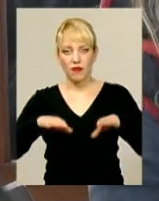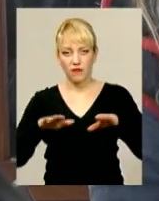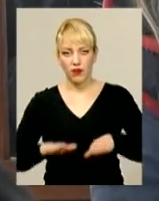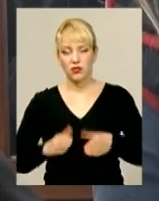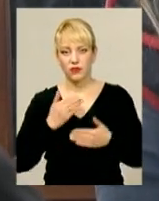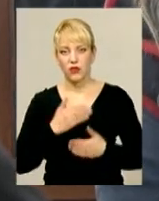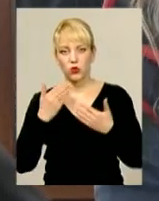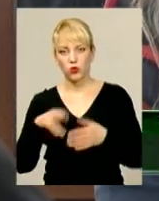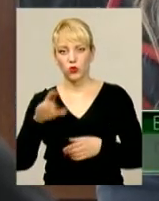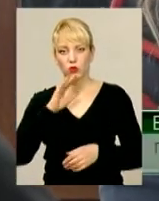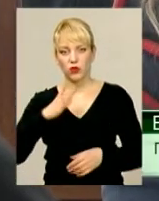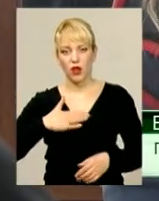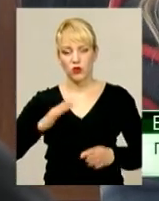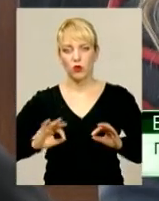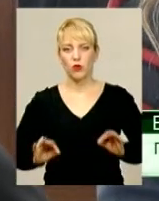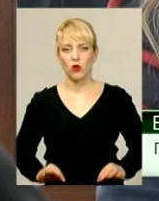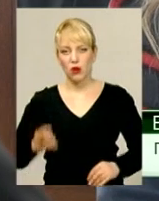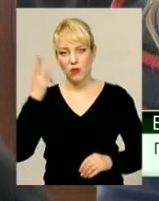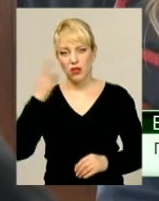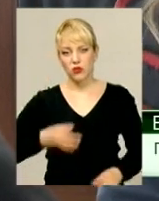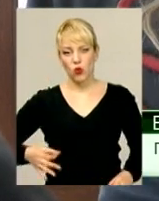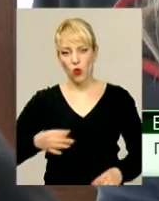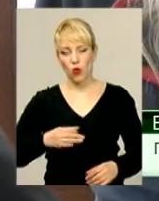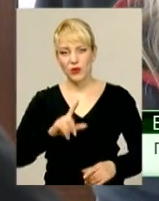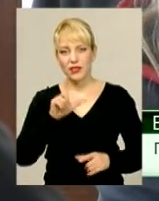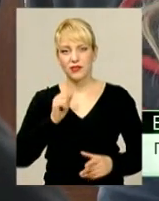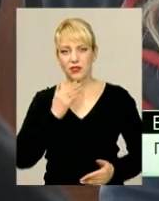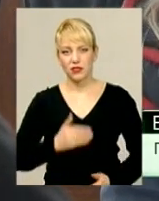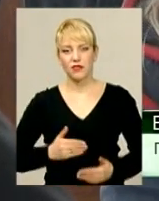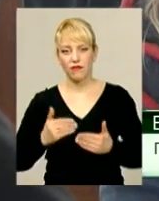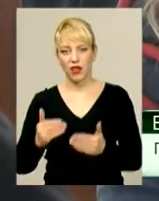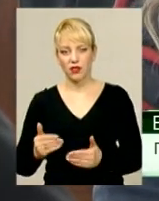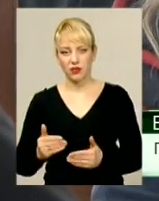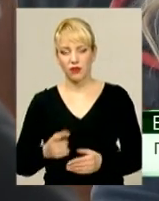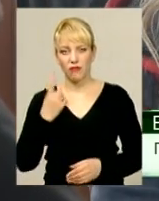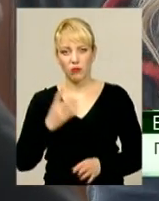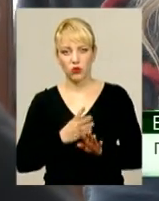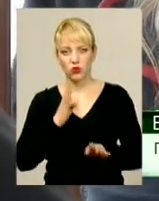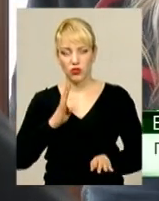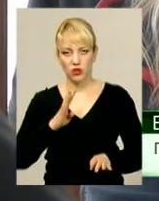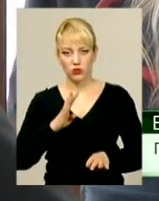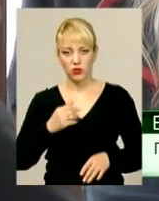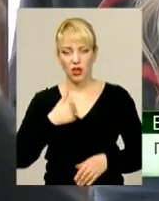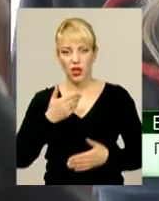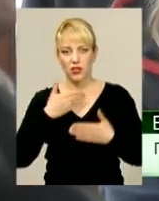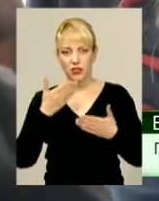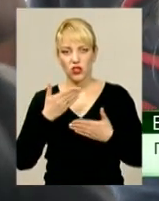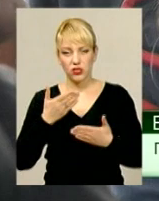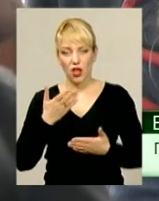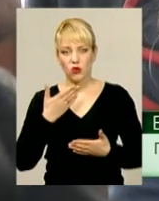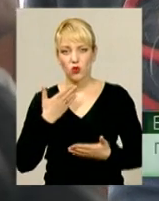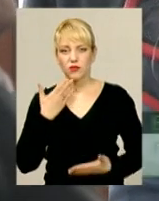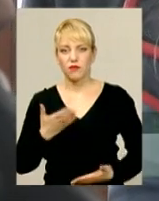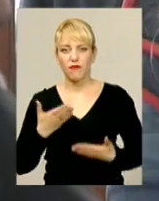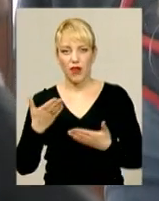звернутися до нашого прокурора Хмельницької області зі зверненням. В першу чергу, я зачитаю звернення,